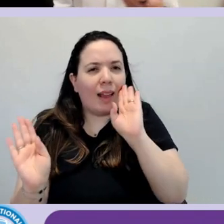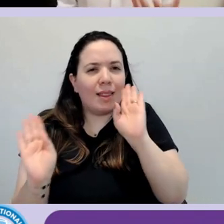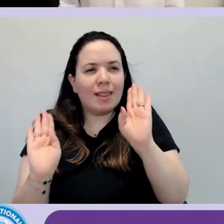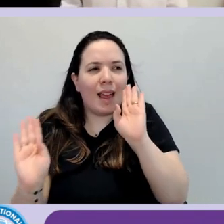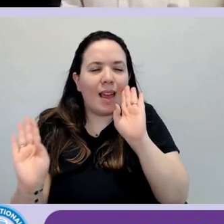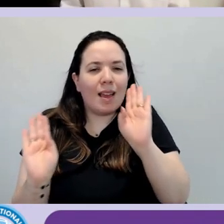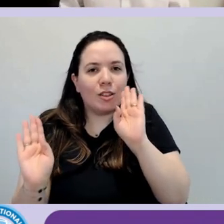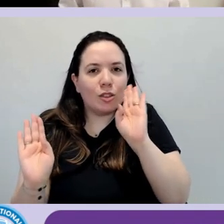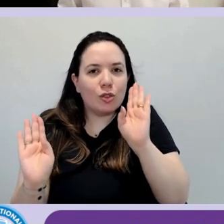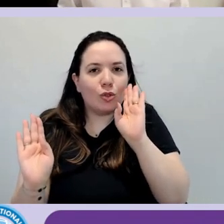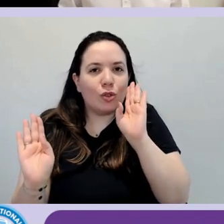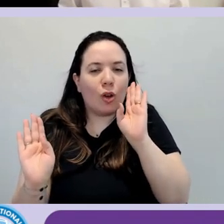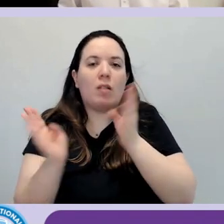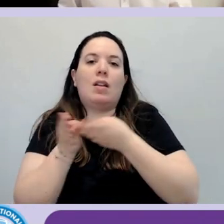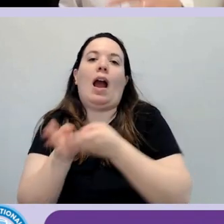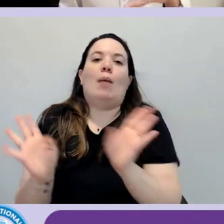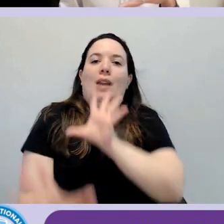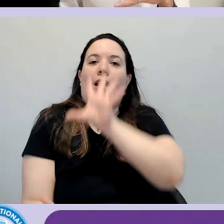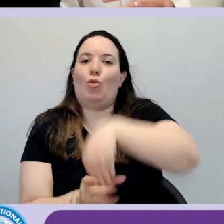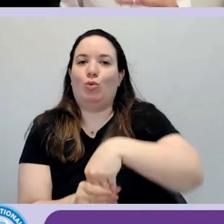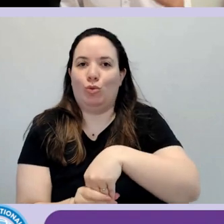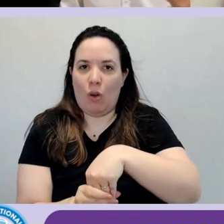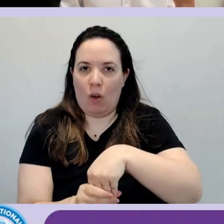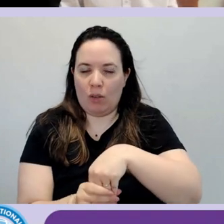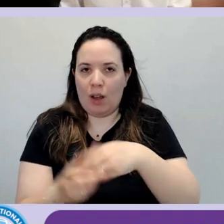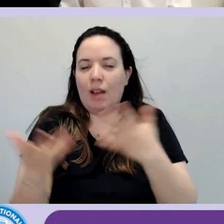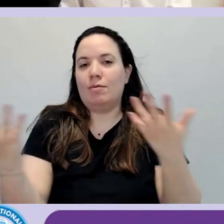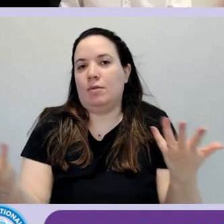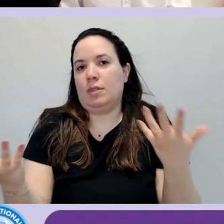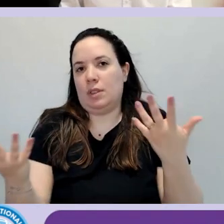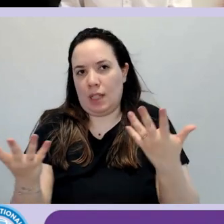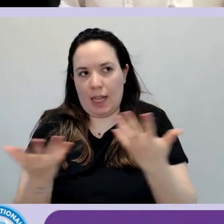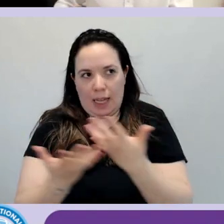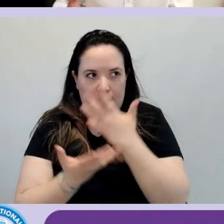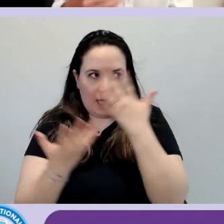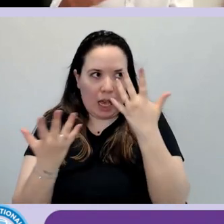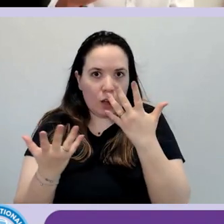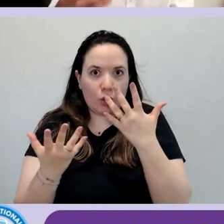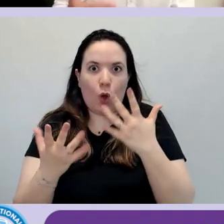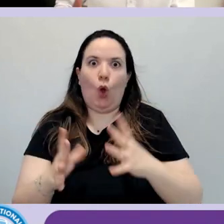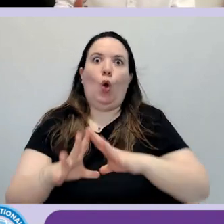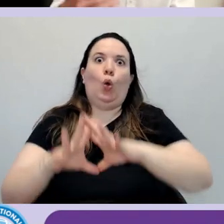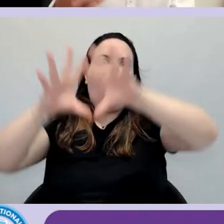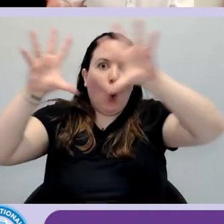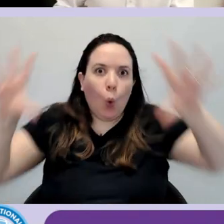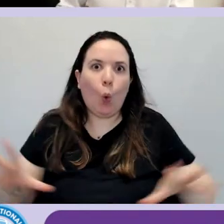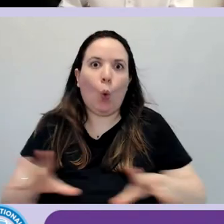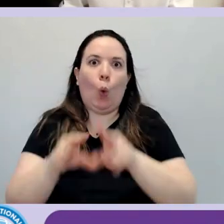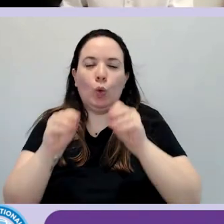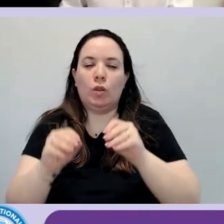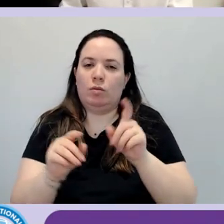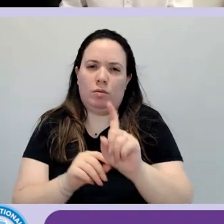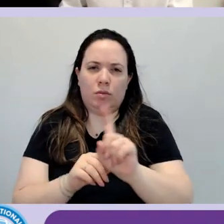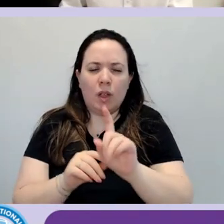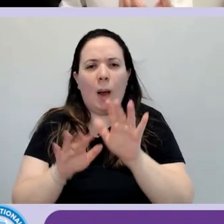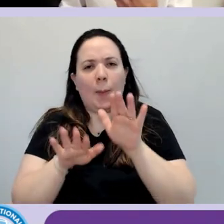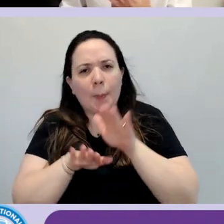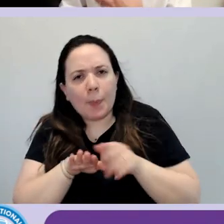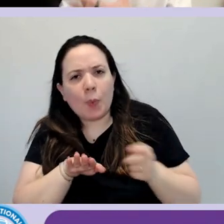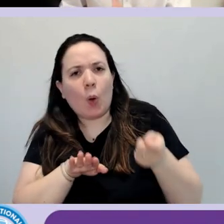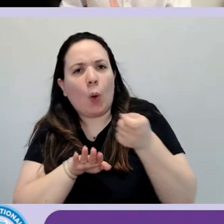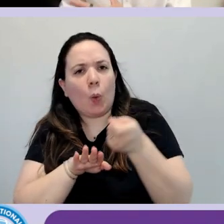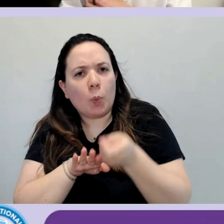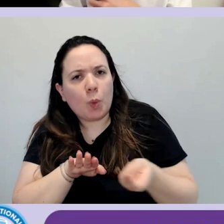ad avere un approccio maggiormente inclusivo. È chiaro che non dobbiamo fare tutto insieme. Lo dobbiamo fare piano piano in maniera incrementale.